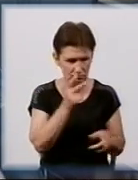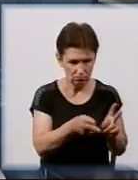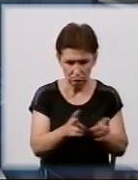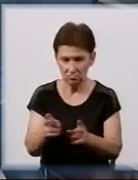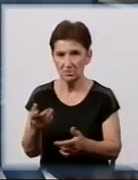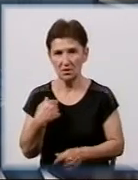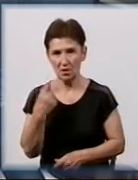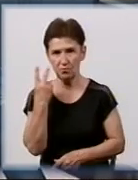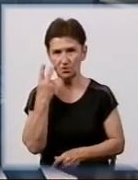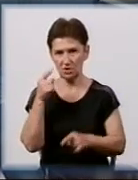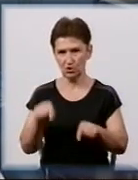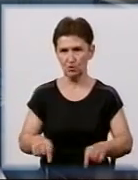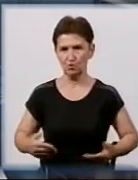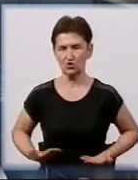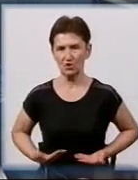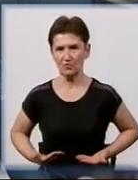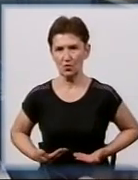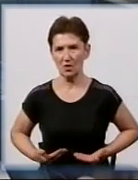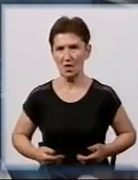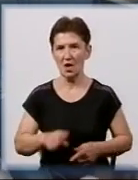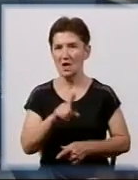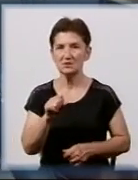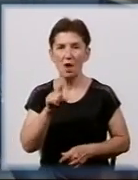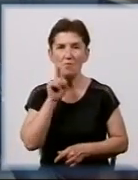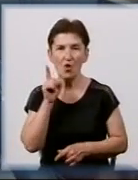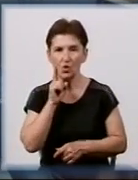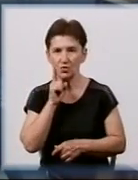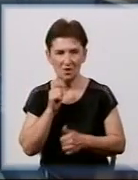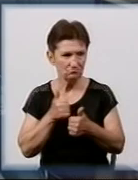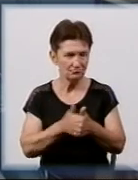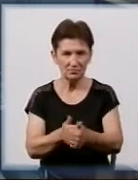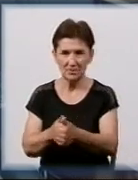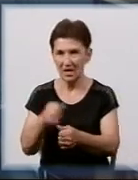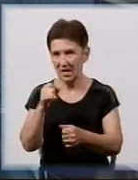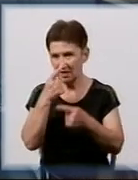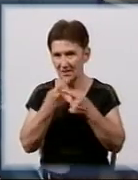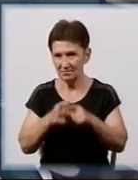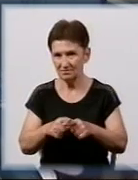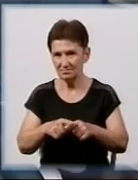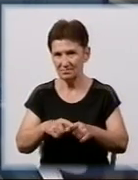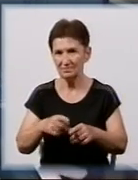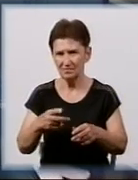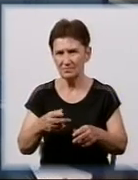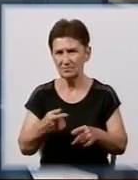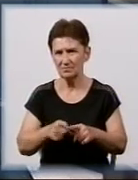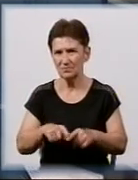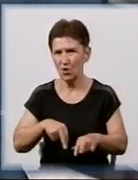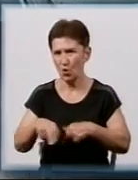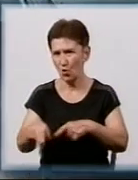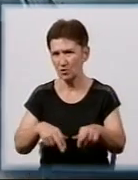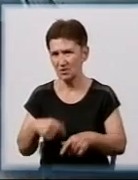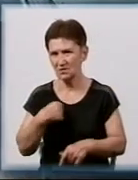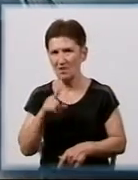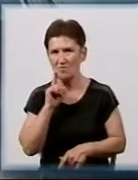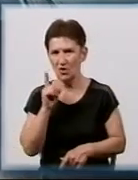тут постійно живу і за молоддю не дуже встигаю? Ну і синтехніка, я ж вже стара і ходити з молоддю незручно.